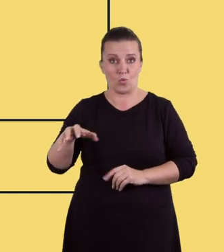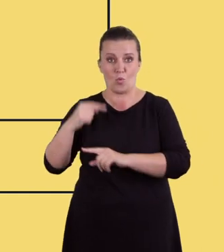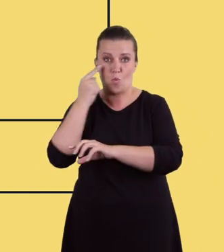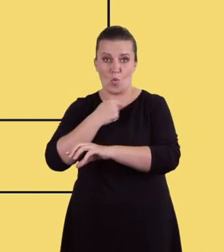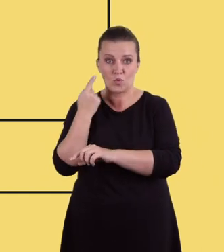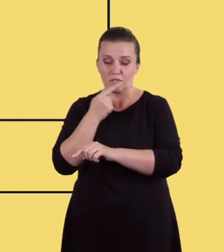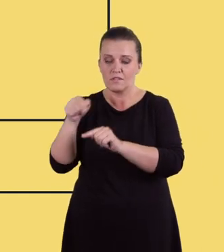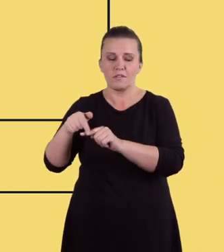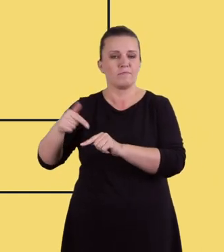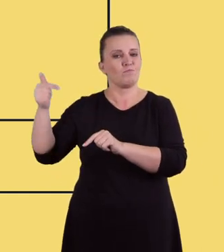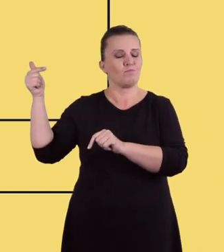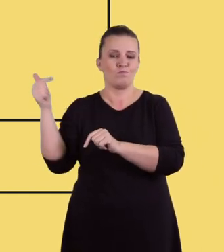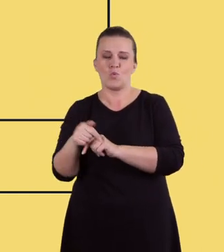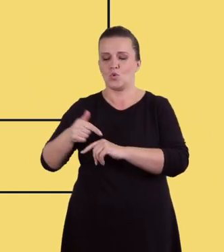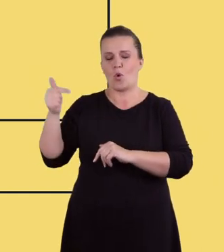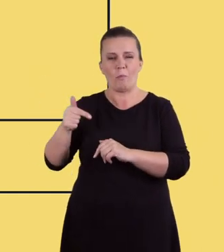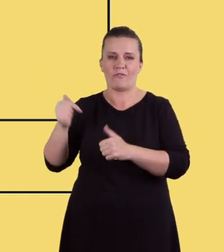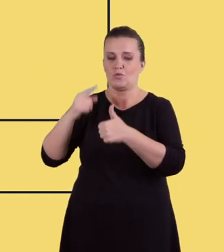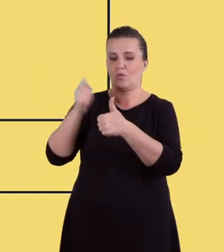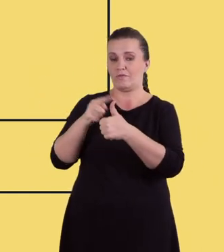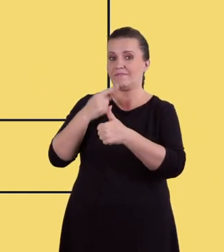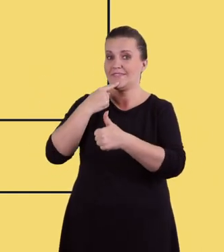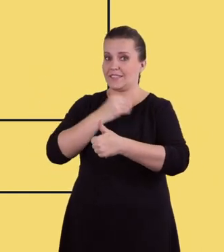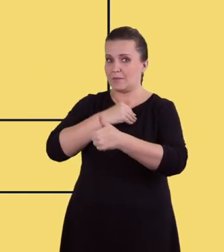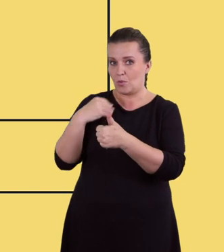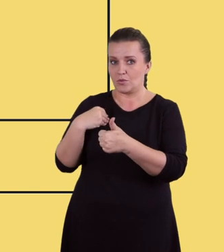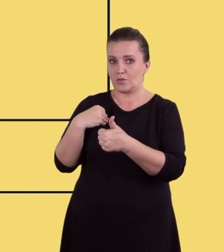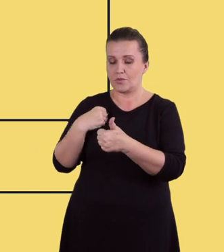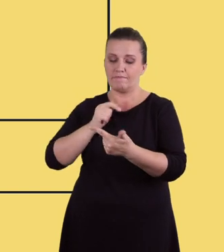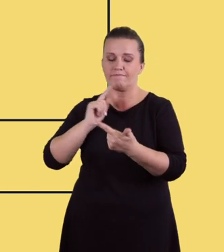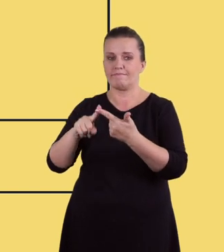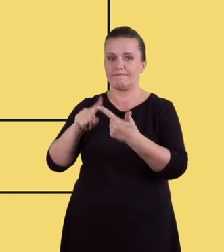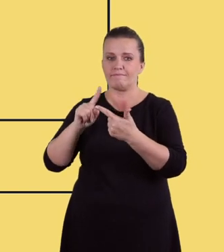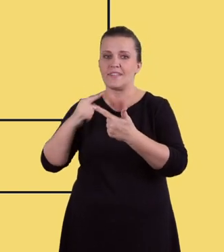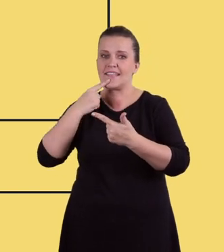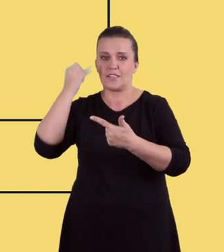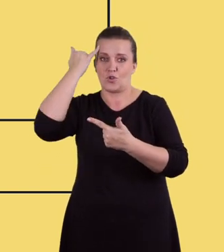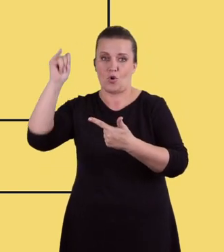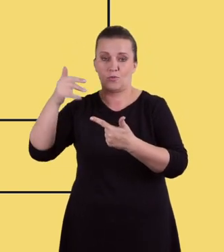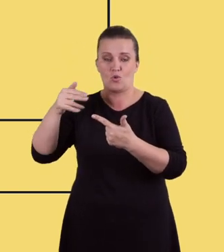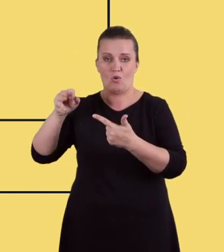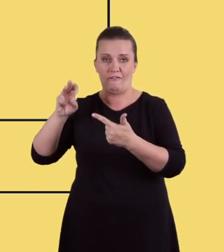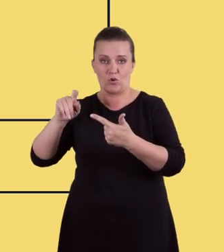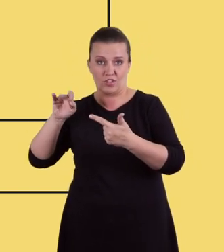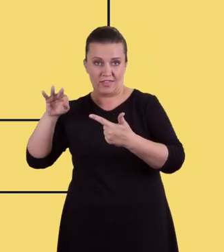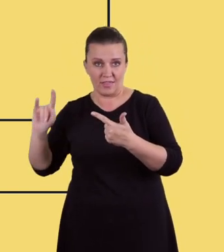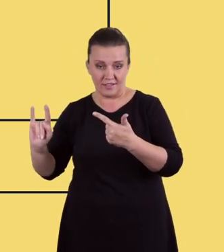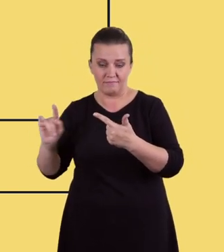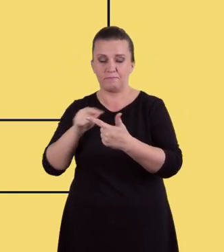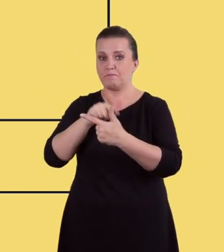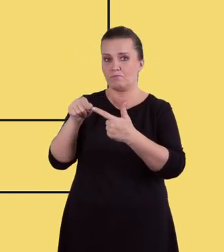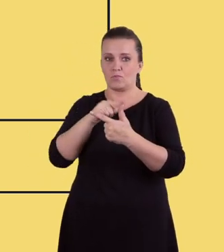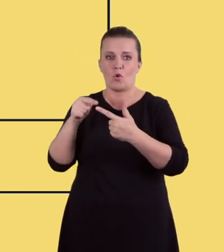W części ustnej maturzysta obowiązkowo przystępuje do egzaminu z języka polskiego oraz języka obcego